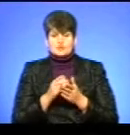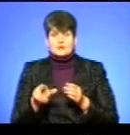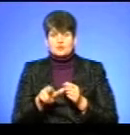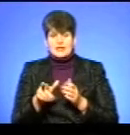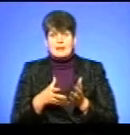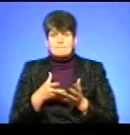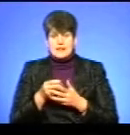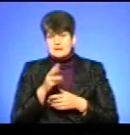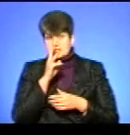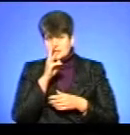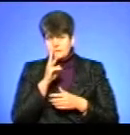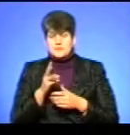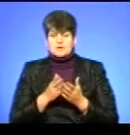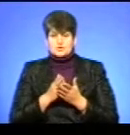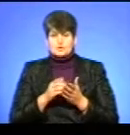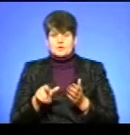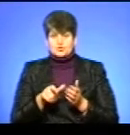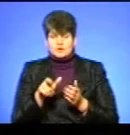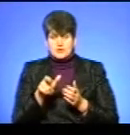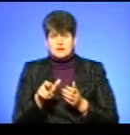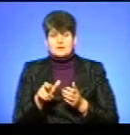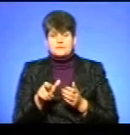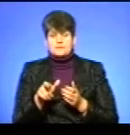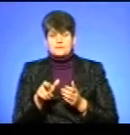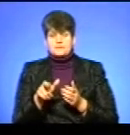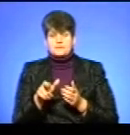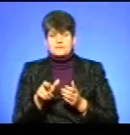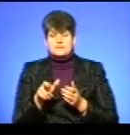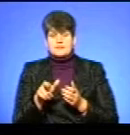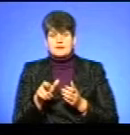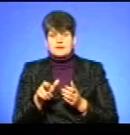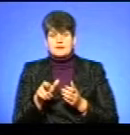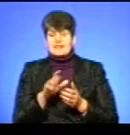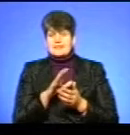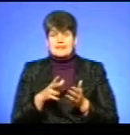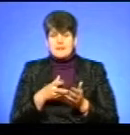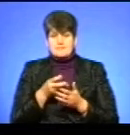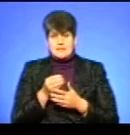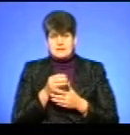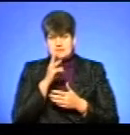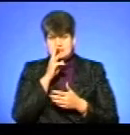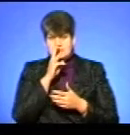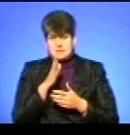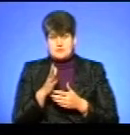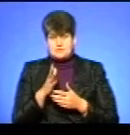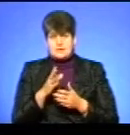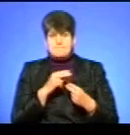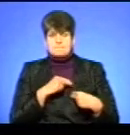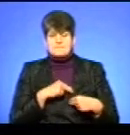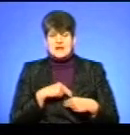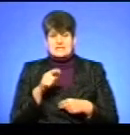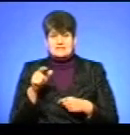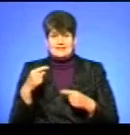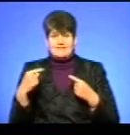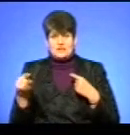заробітну плату. Служба доріг, я хочу вам донести, що служба автомобільних доріг не платить заробітну плату працівникам